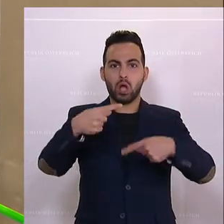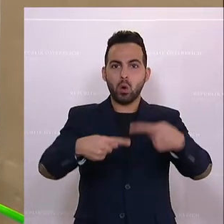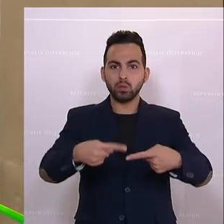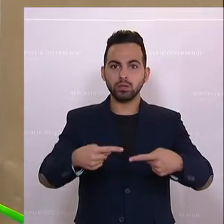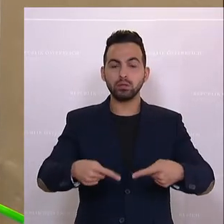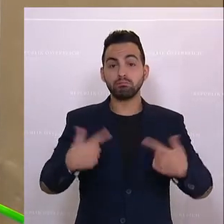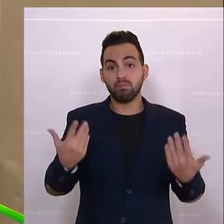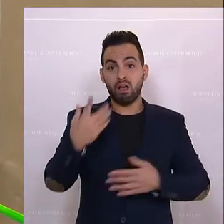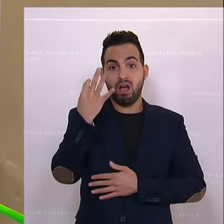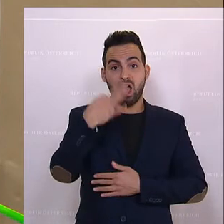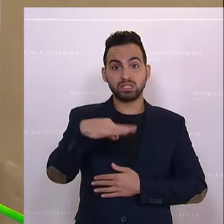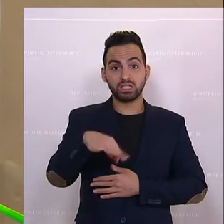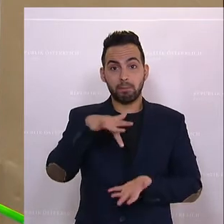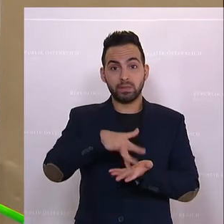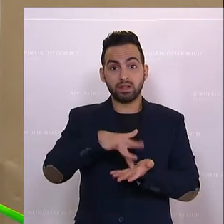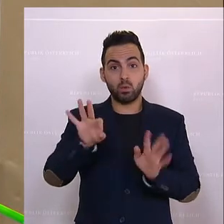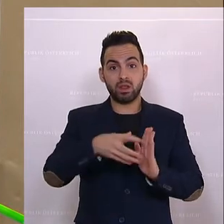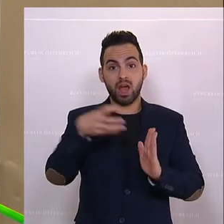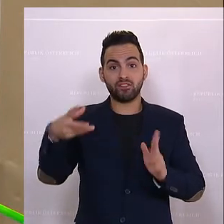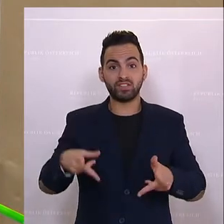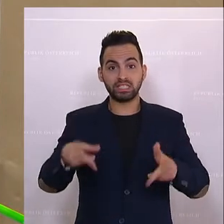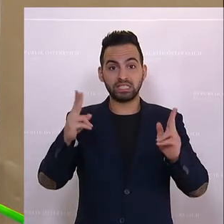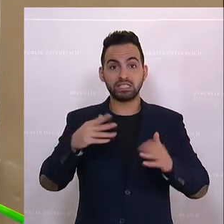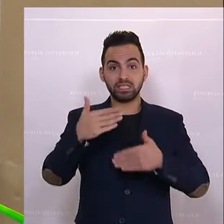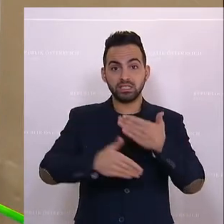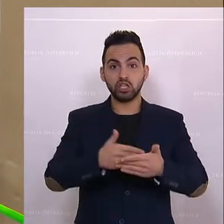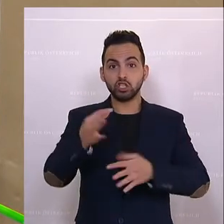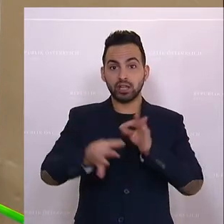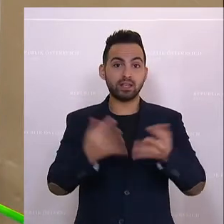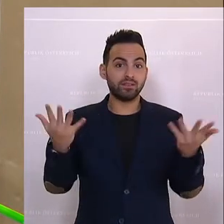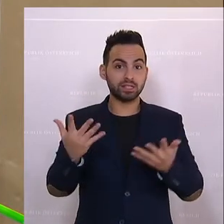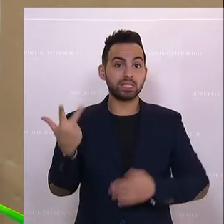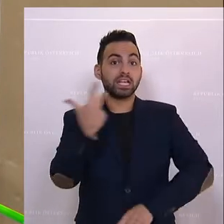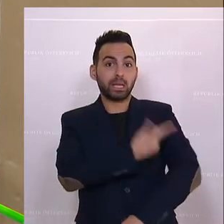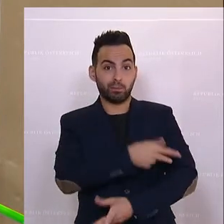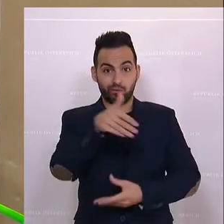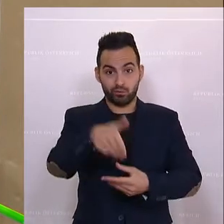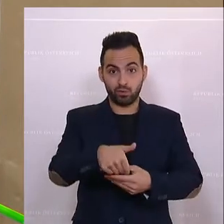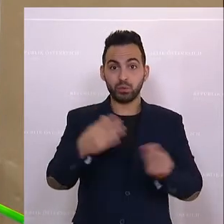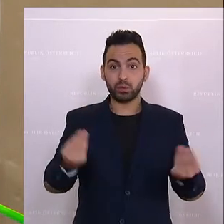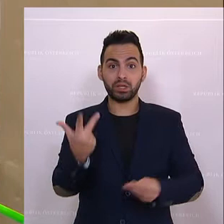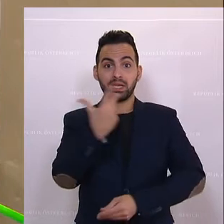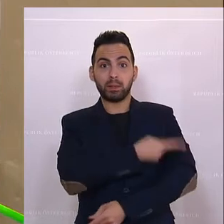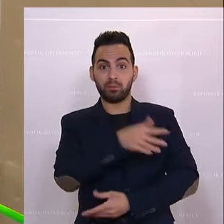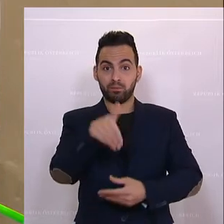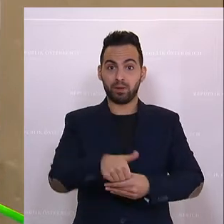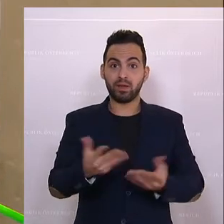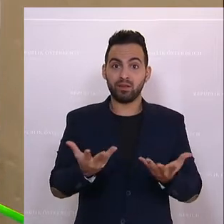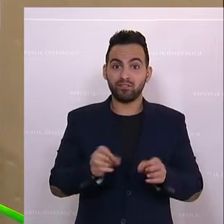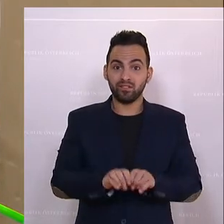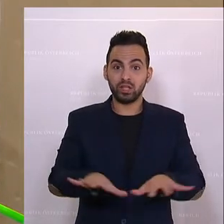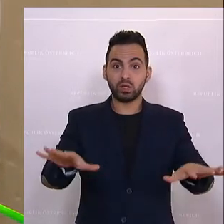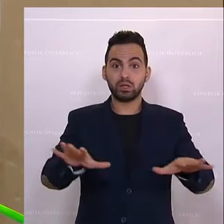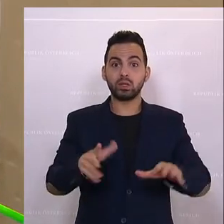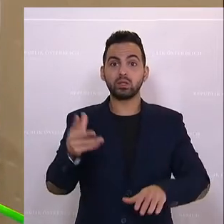wollen, denn nicht die einzige mittel- und langfristige Strategie ist die Impfung, weil die Impfung wirkt, schützt und nützt. Und da sind wir alle